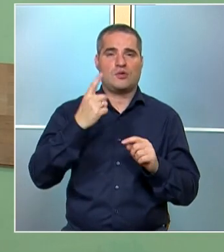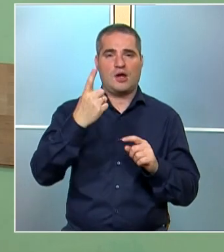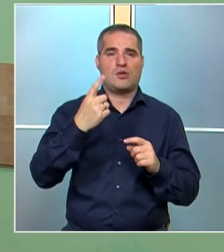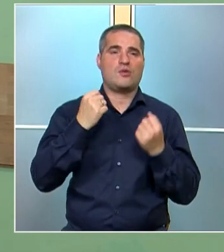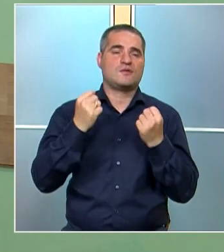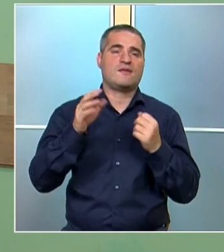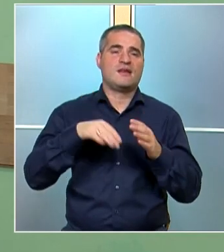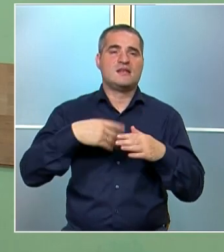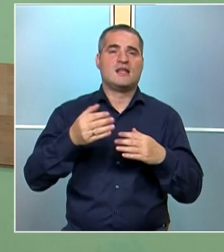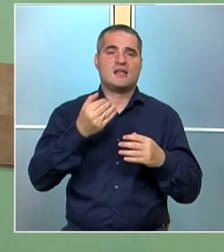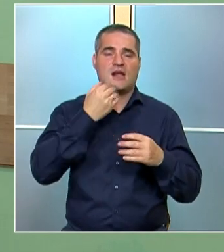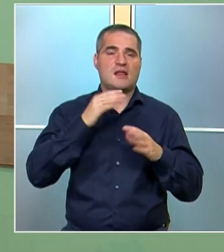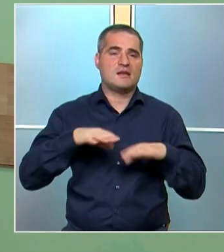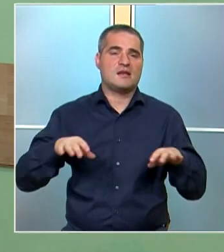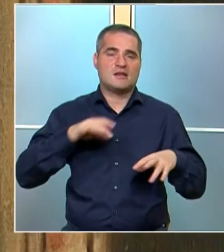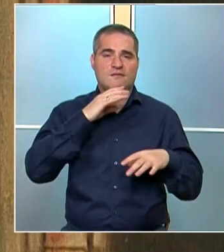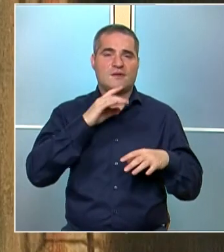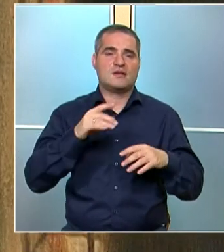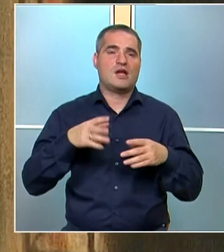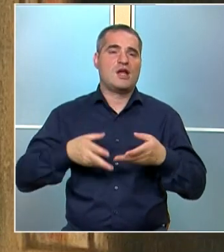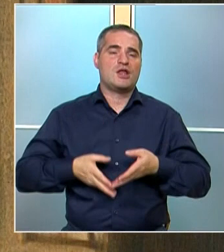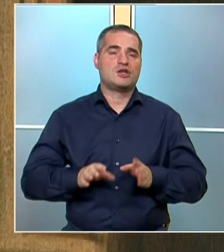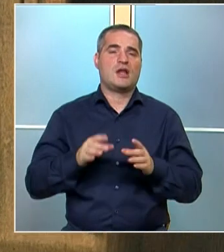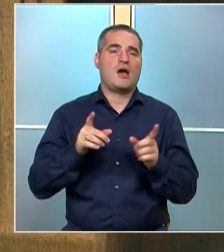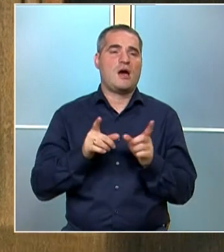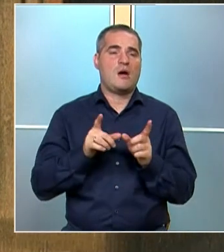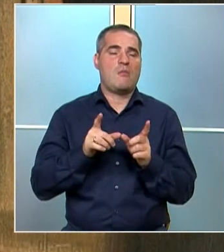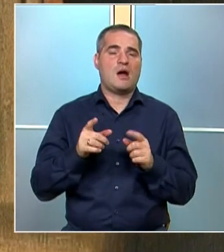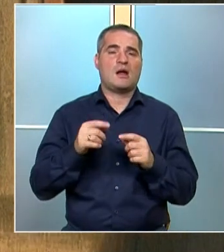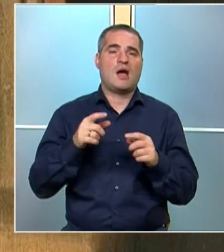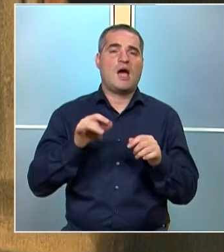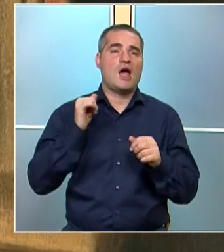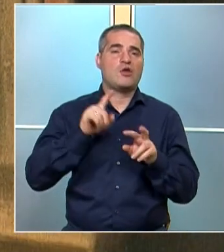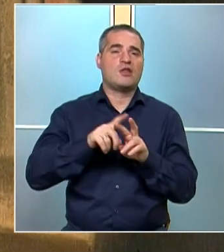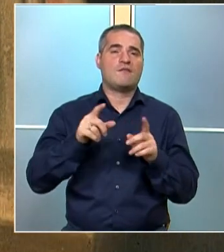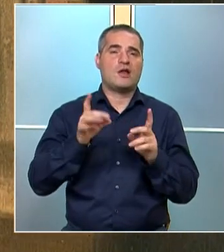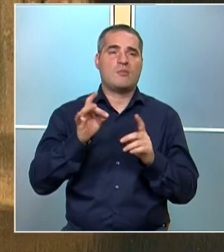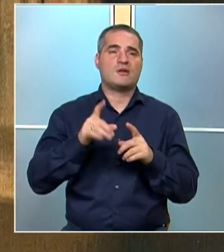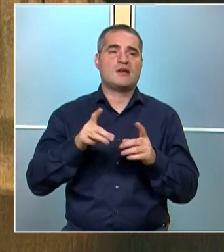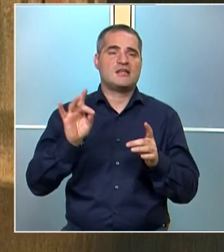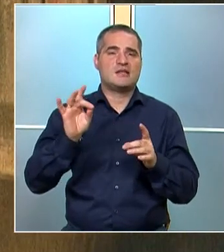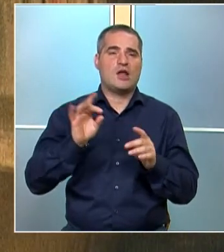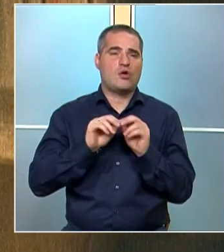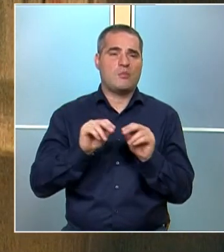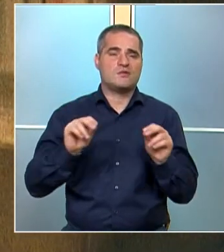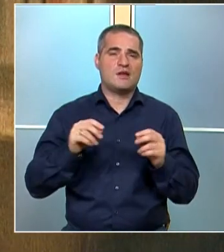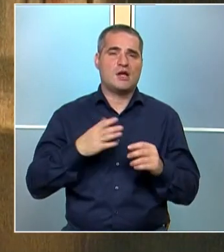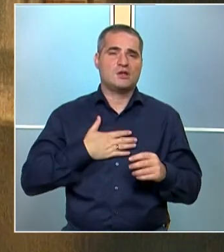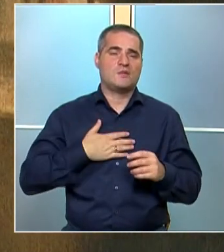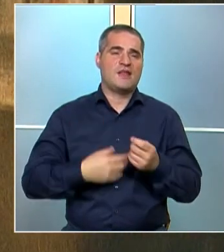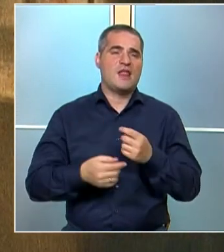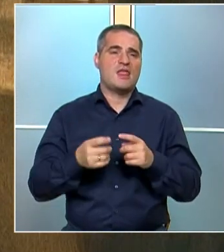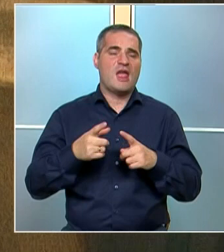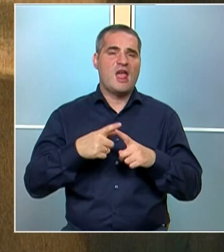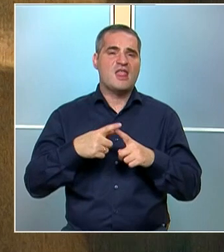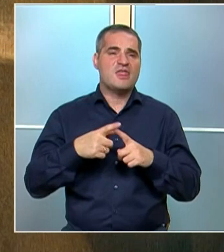оживява след рамна детска възраст, а именно дъщеря му Мария. Антони Иван Ловенхук е среднообразован собственик на текстилен бизнес,